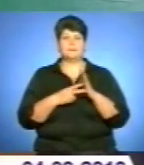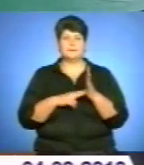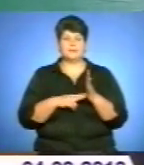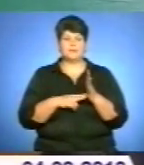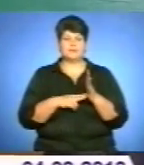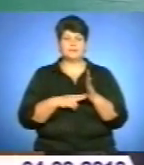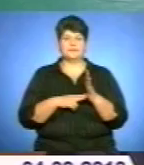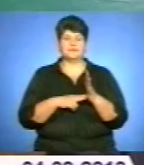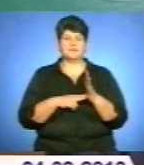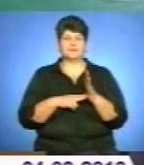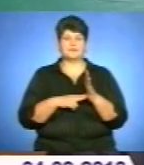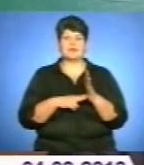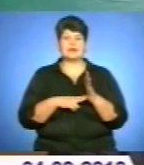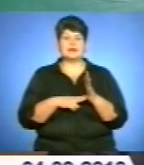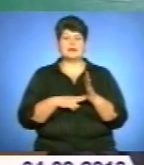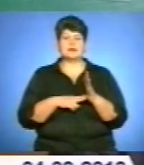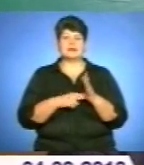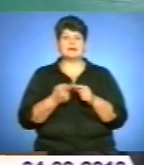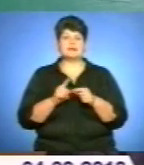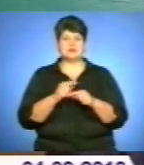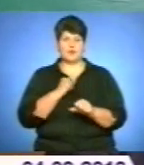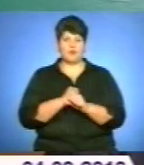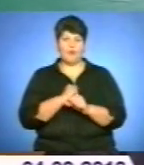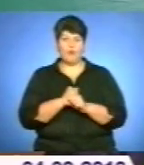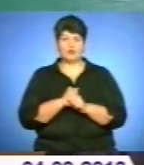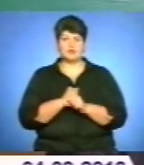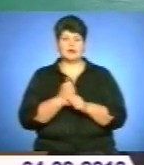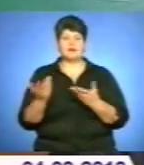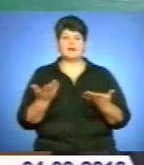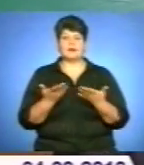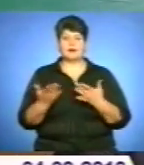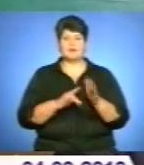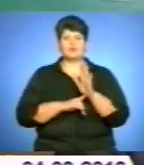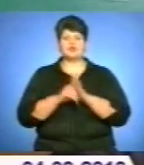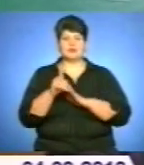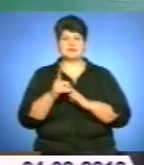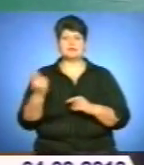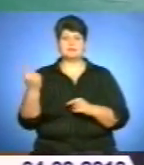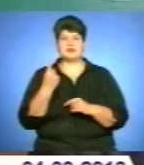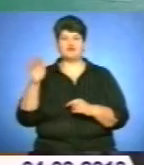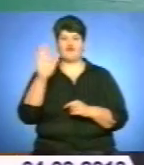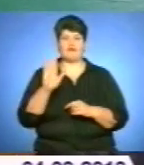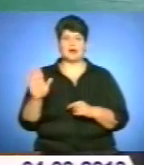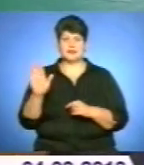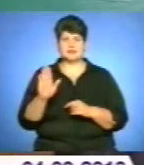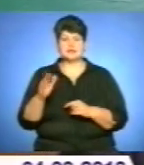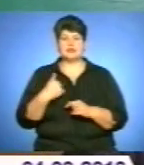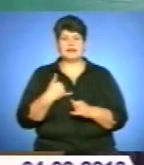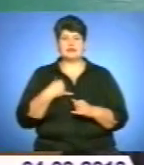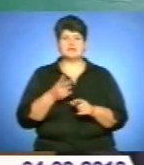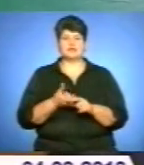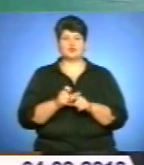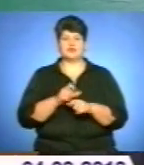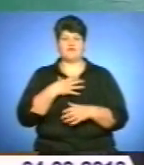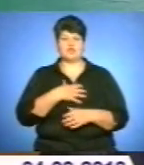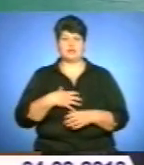І сама оця робота, яка почалася з 1 вересня, для нас дуже важлива.